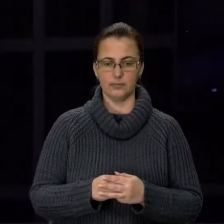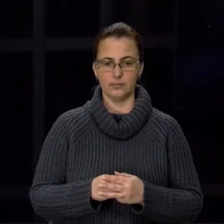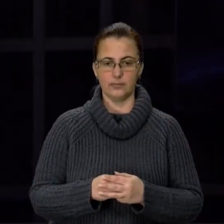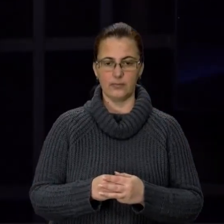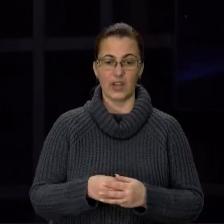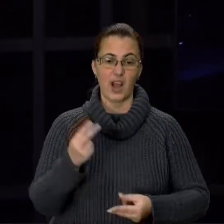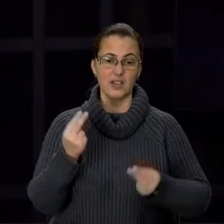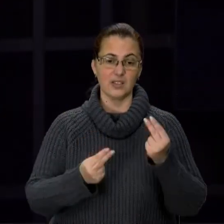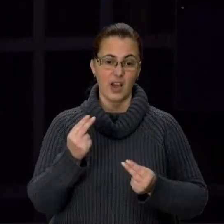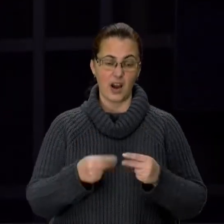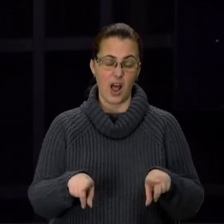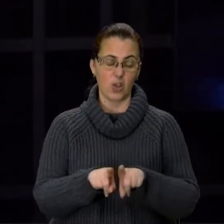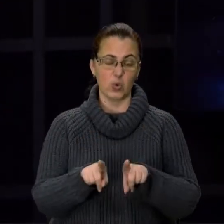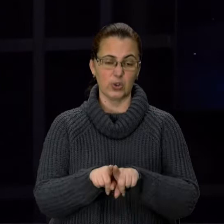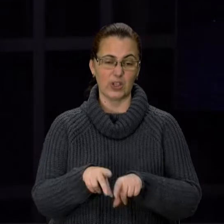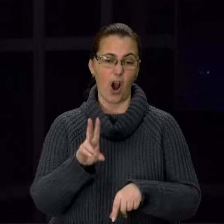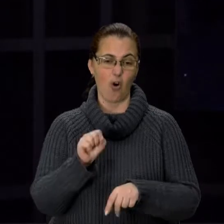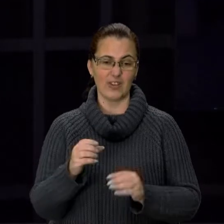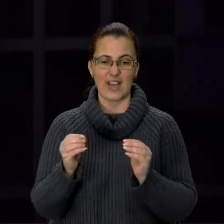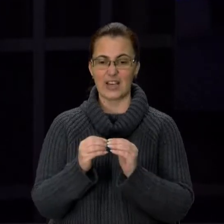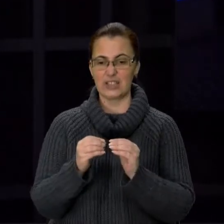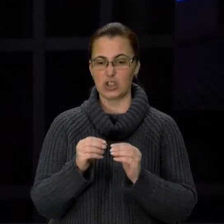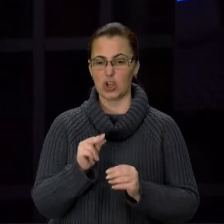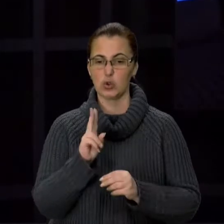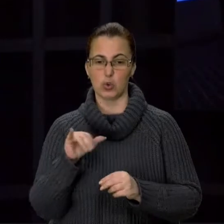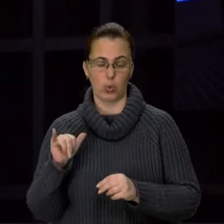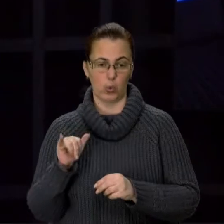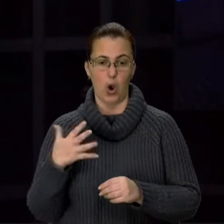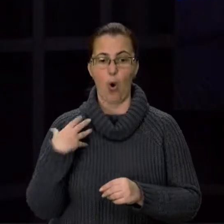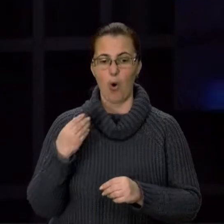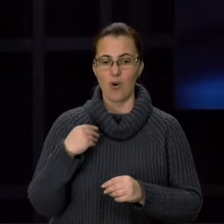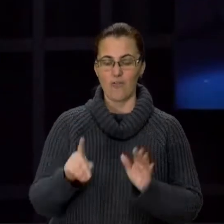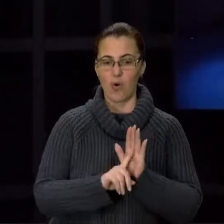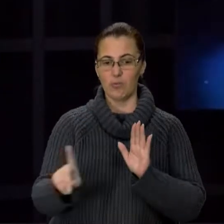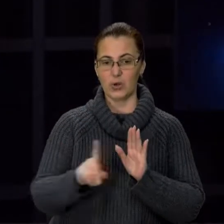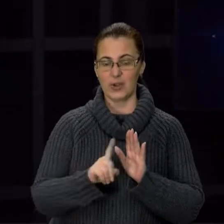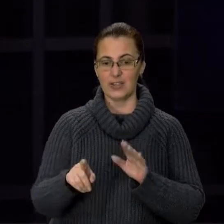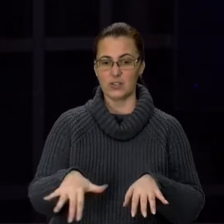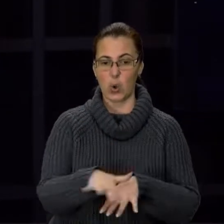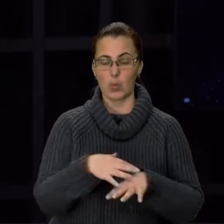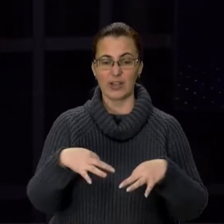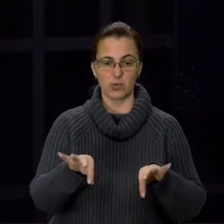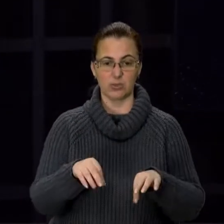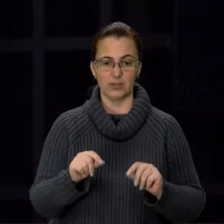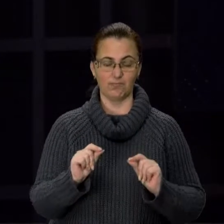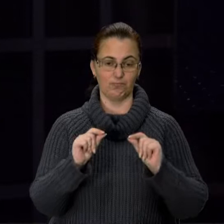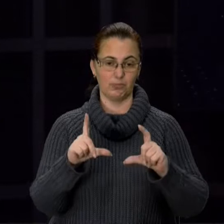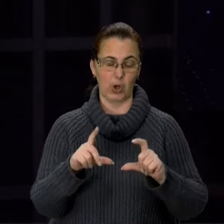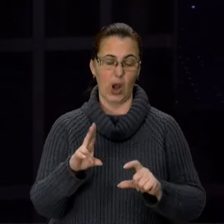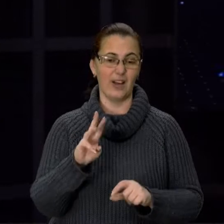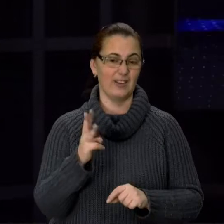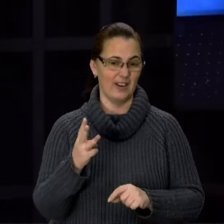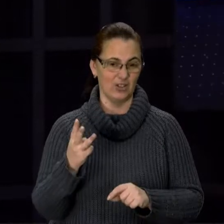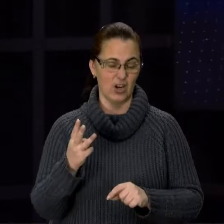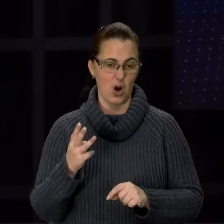Зіграли теж на десяточку. У Львові вартість проїзду в громадському транспорті зросла одразу на 3 гривні до